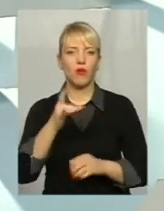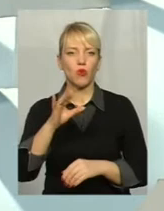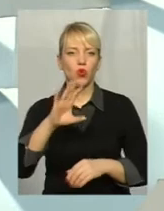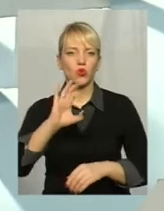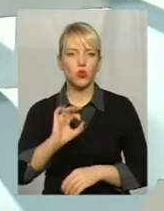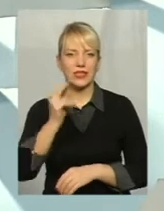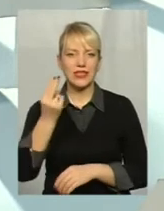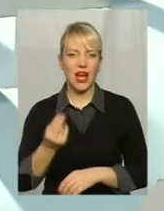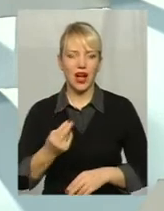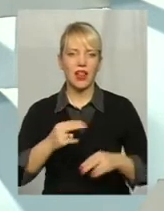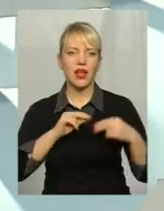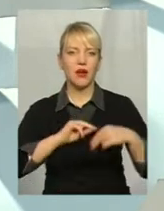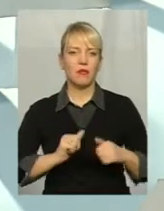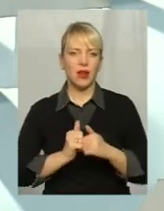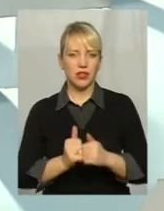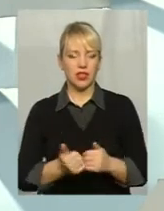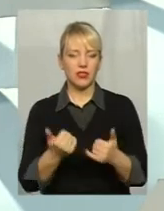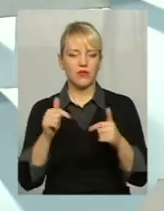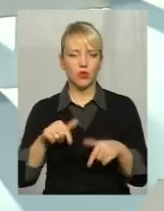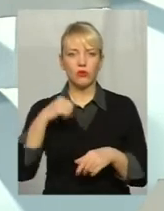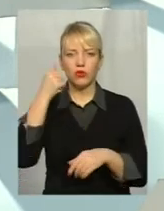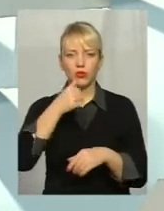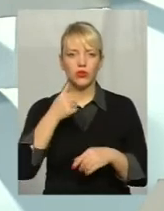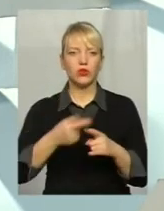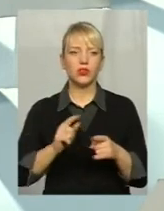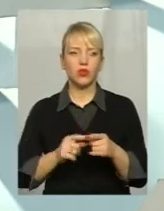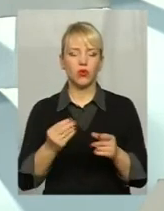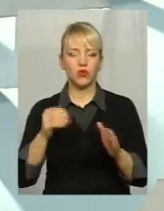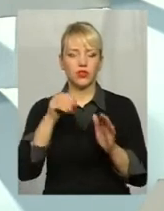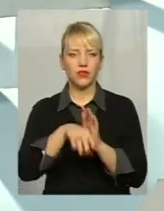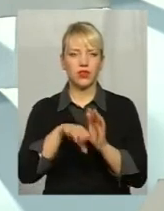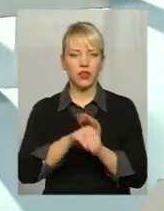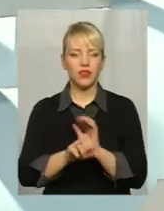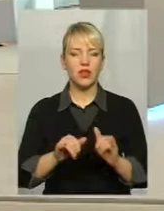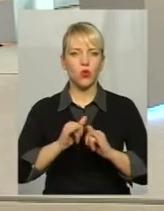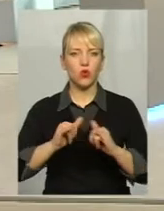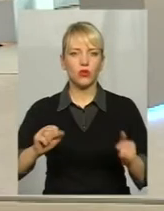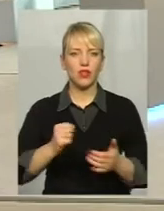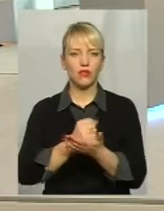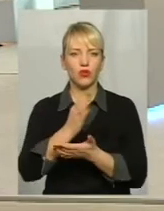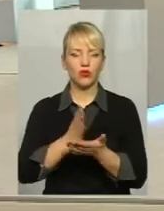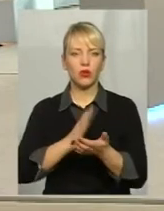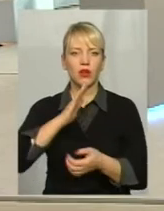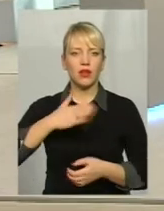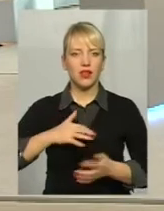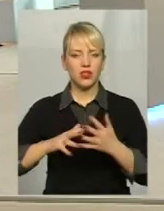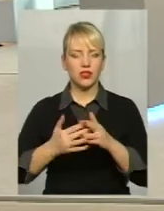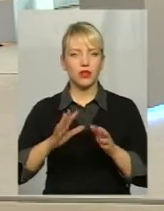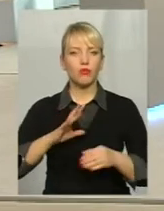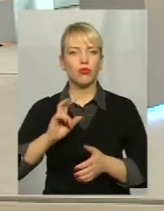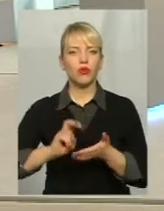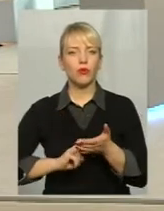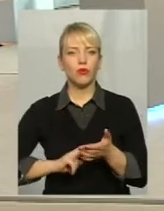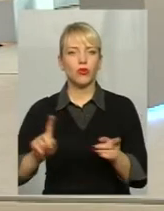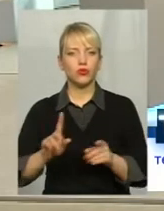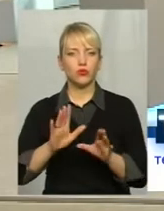і цього року кошти вкладаються у розвиток інфраструктури наших сіл Бо були побоювання, що будуть кошти забиратися в